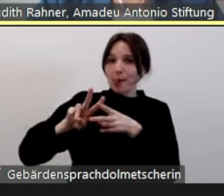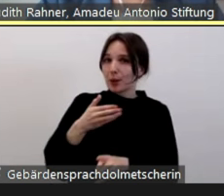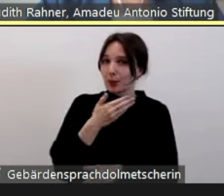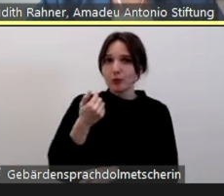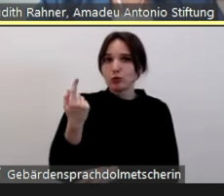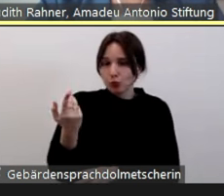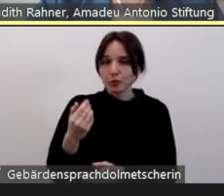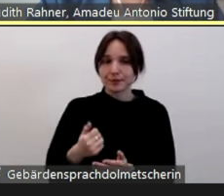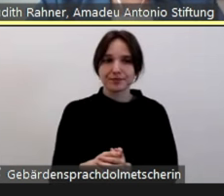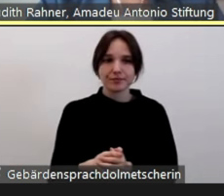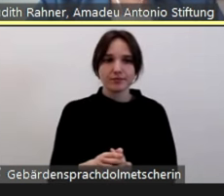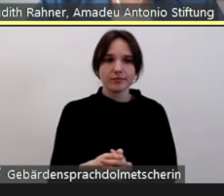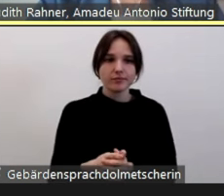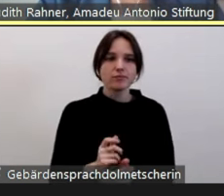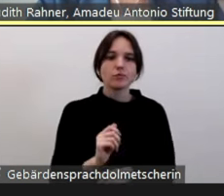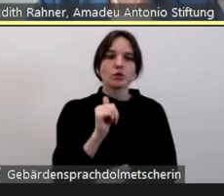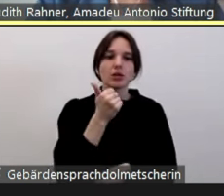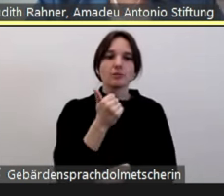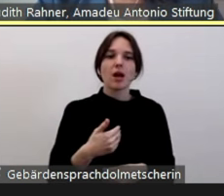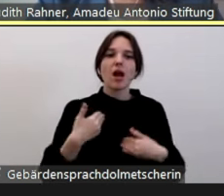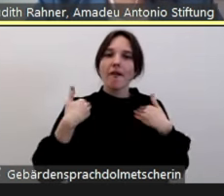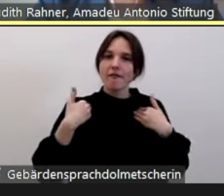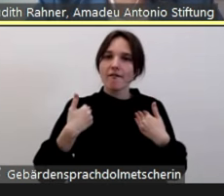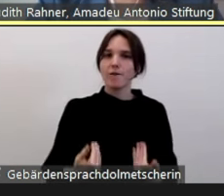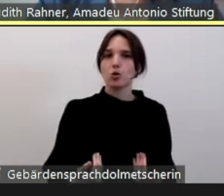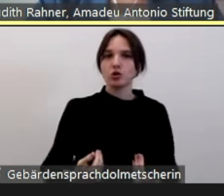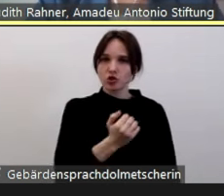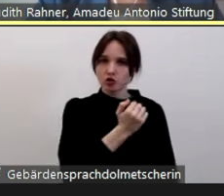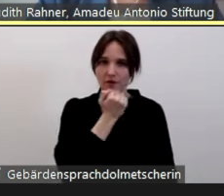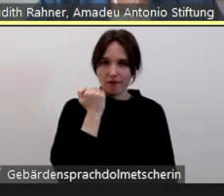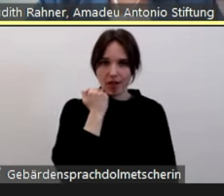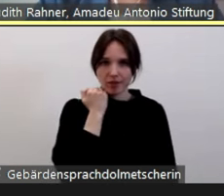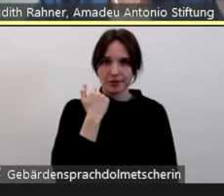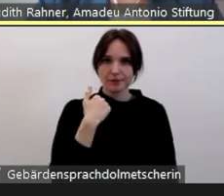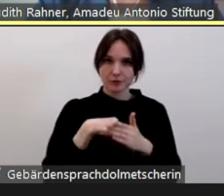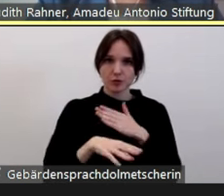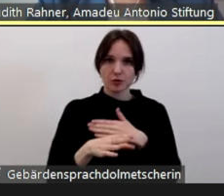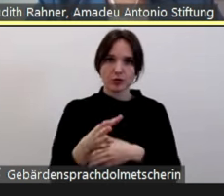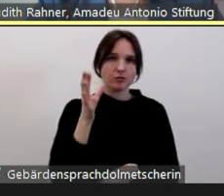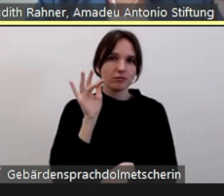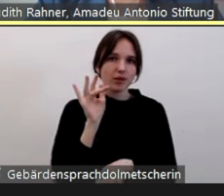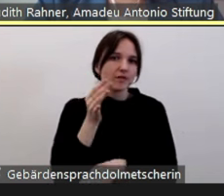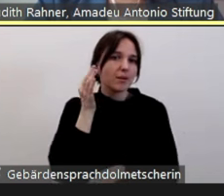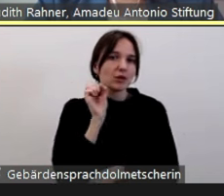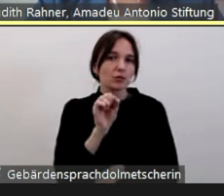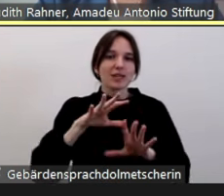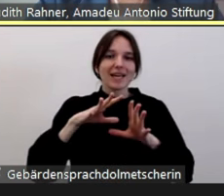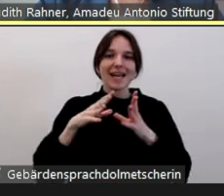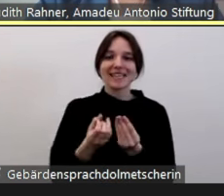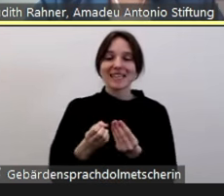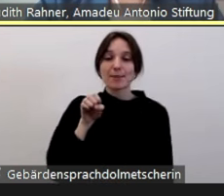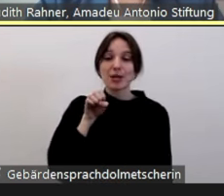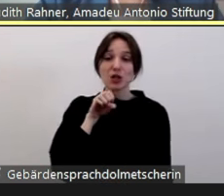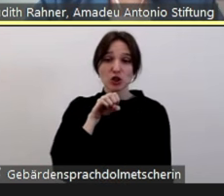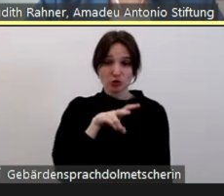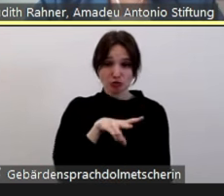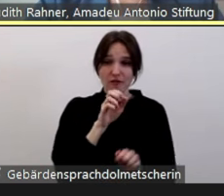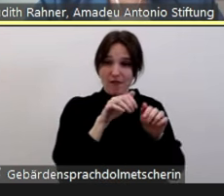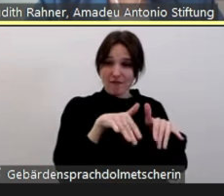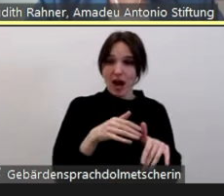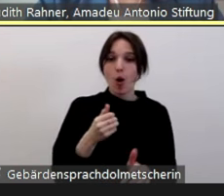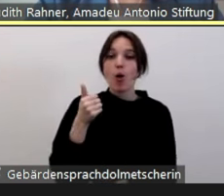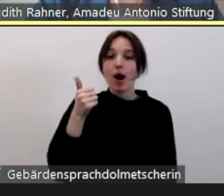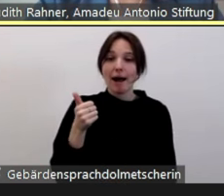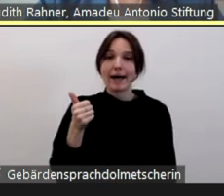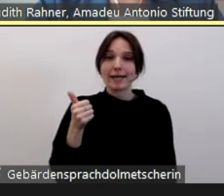nach antifeministisch motivierte physische Gewalt. Da haben wir insgesamt zwölf Fälle, die in diese Kategorie passen und wir haben tatsächlich auch einen